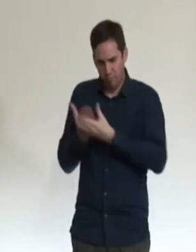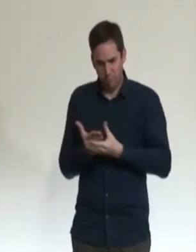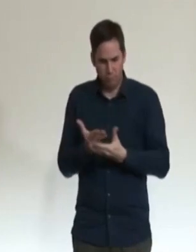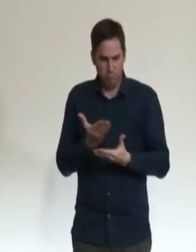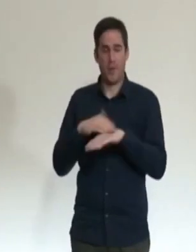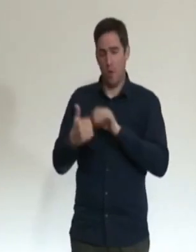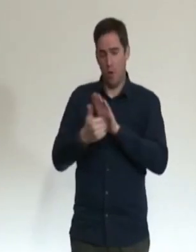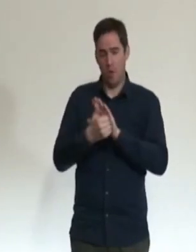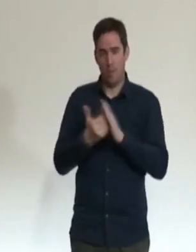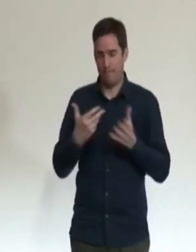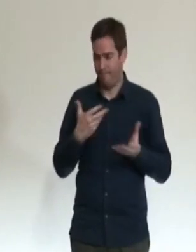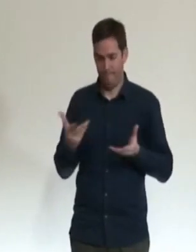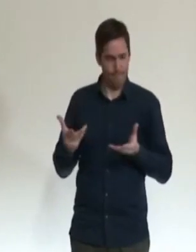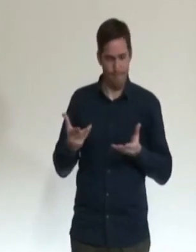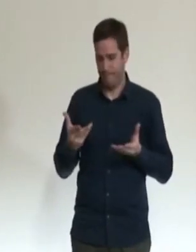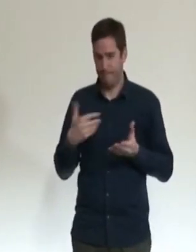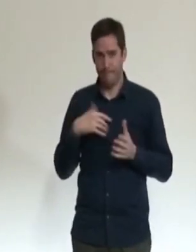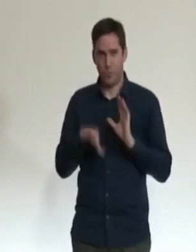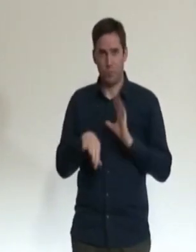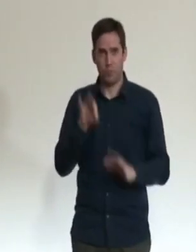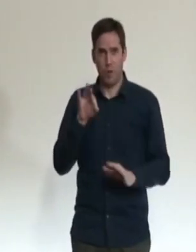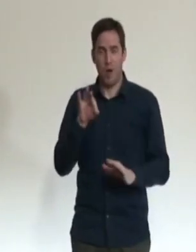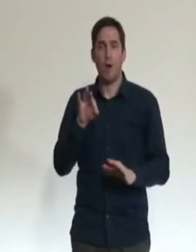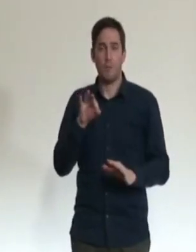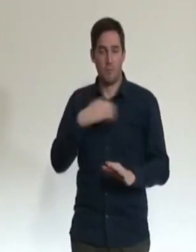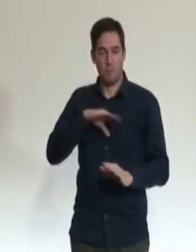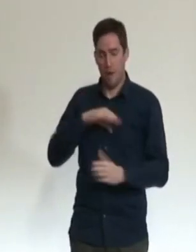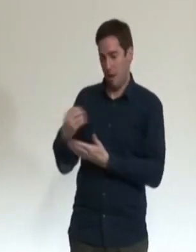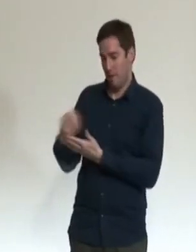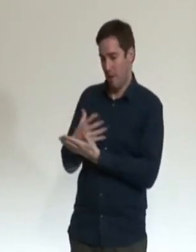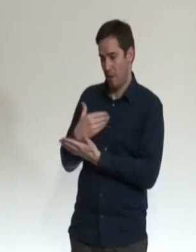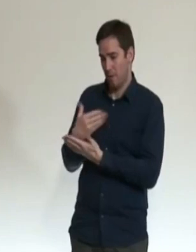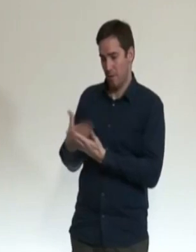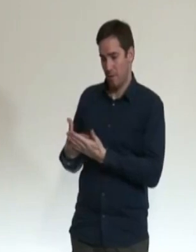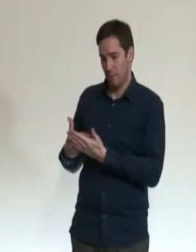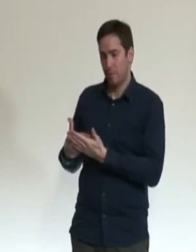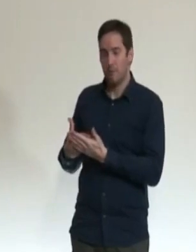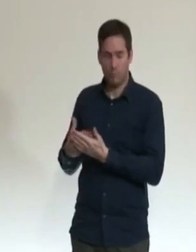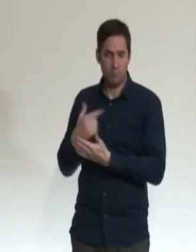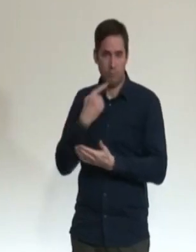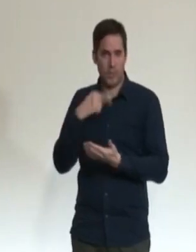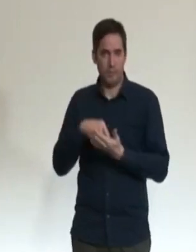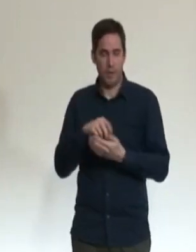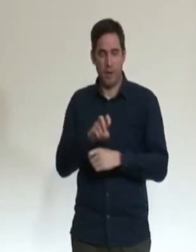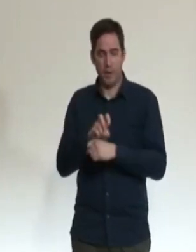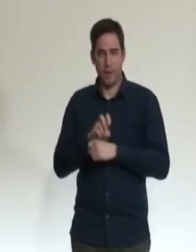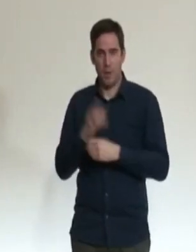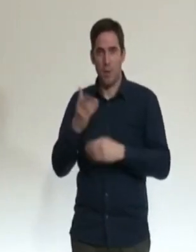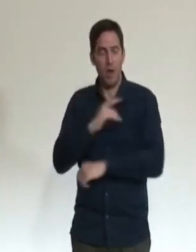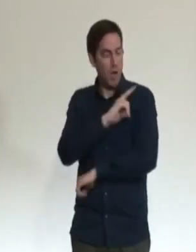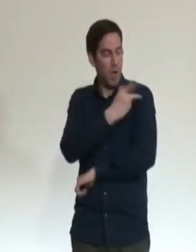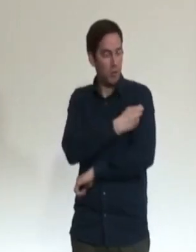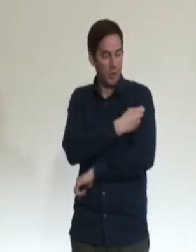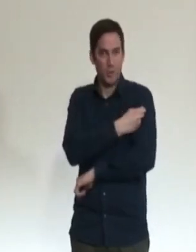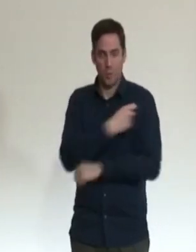pleine compréhension. Je maintiens donc sur la base des informations dont je dispose le délai d'injection entre deux injections